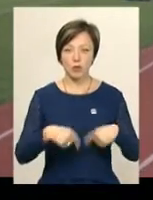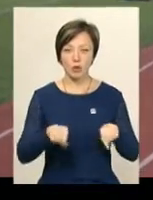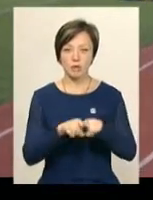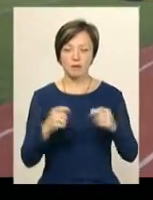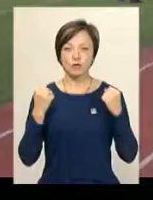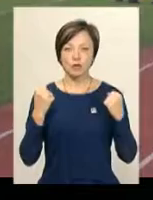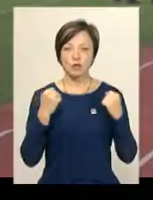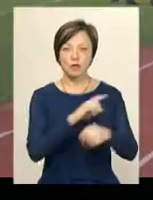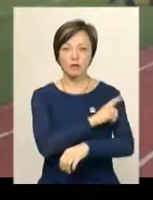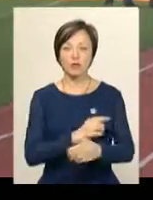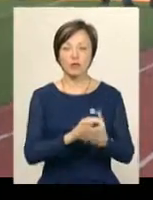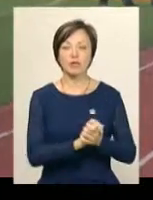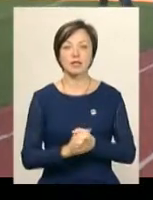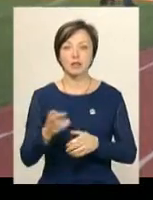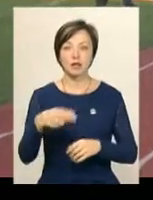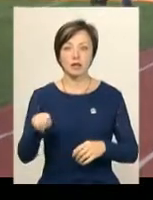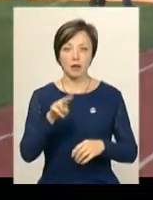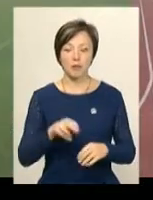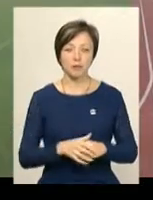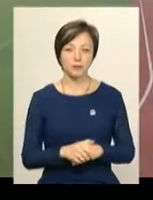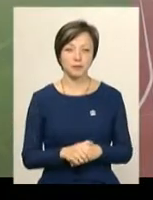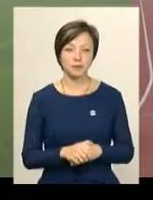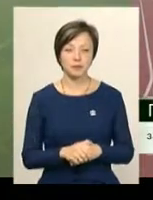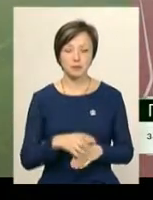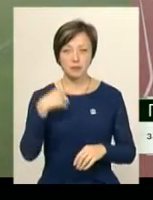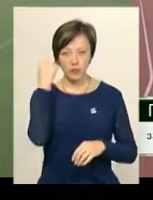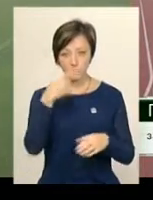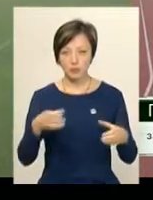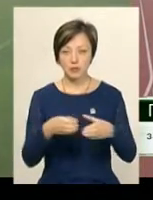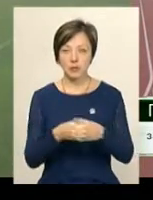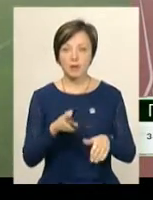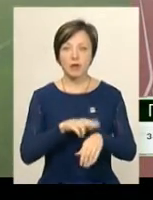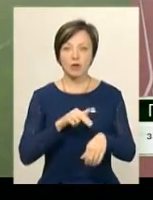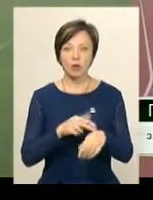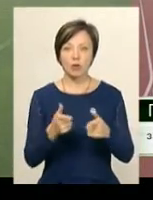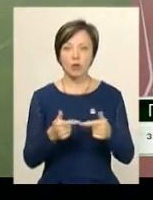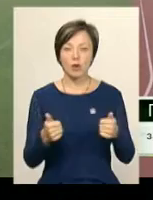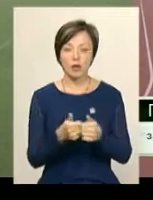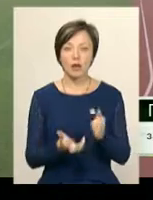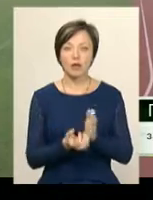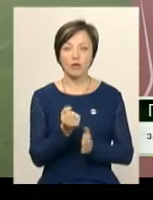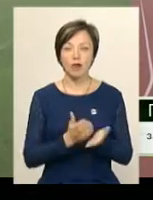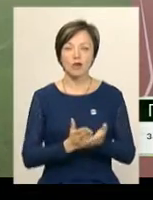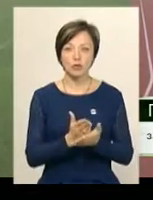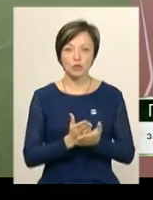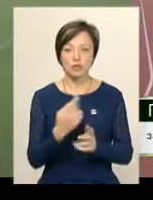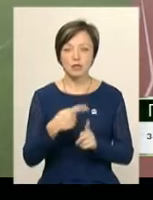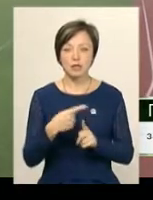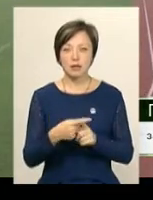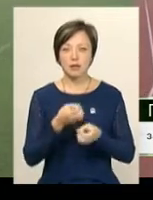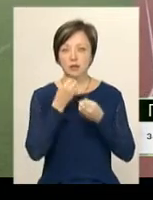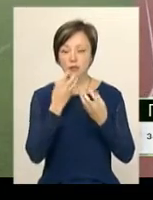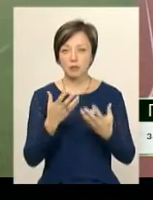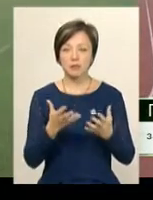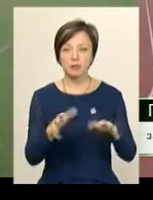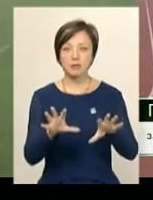фізкультурно-спортивного товариства «Динамо» Геннадій Домбровський. Особовий склад правоохоронних органів та рятувальних служб позитивно сприймає